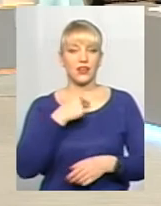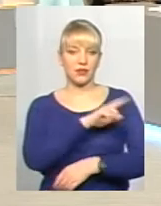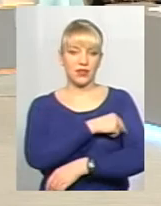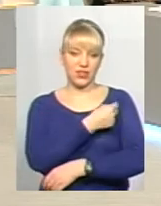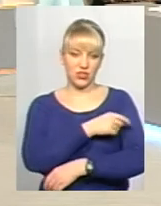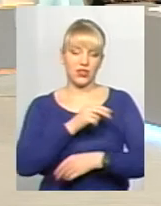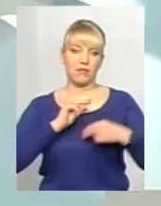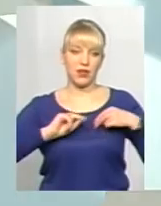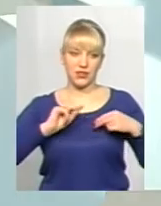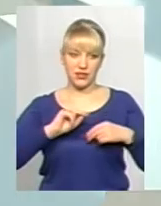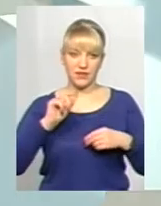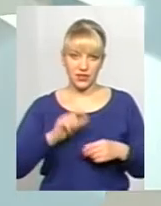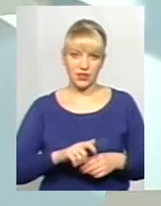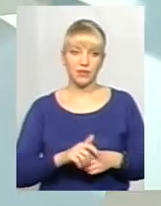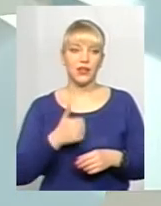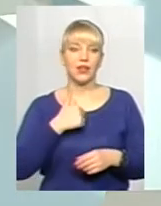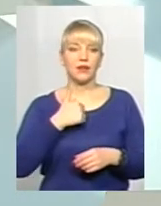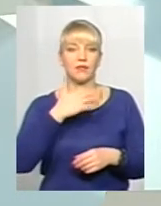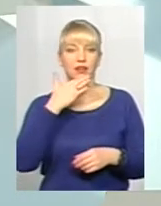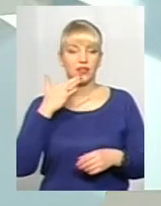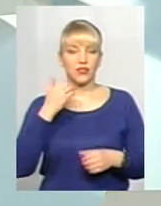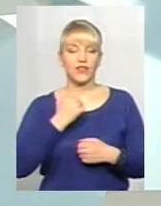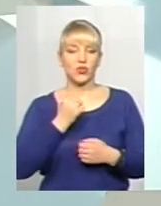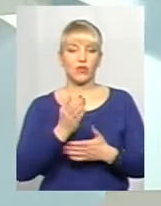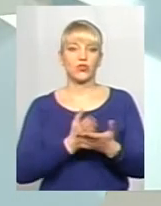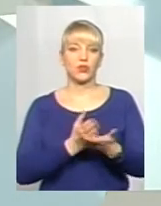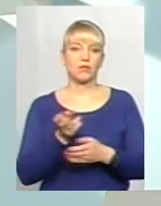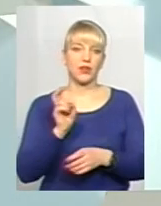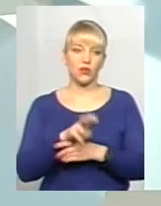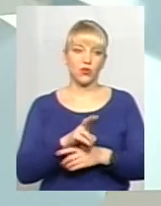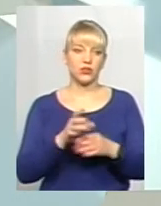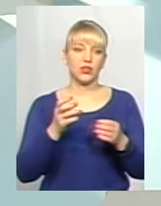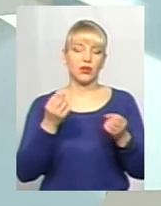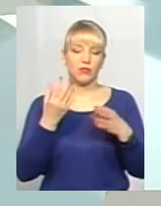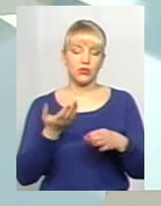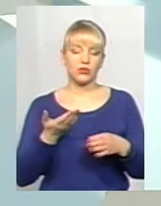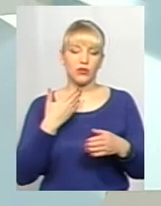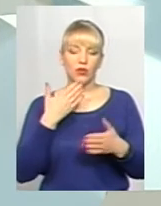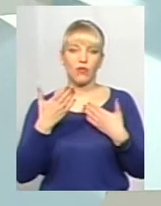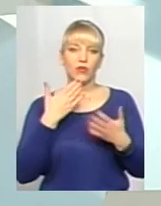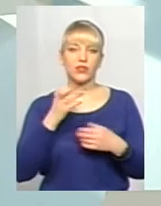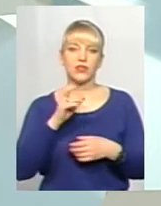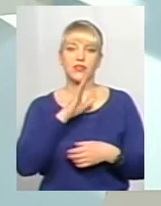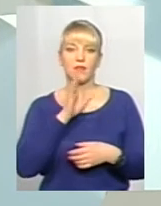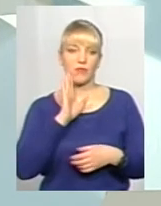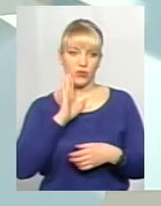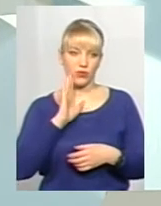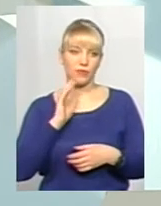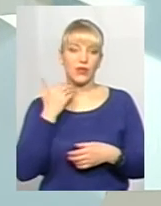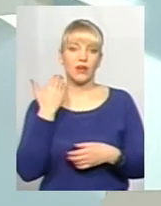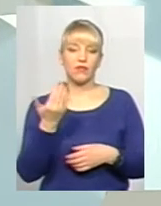працівник, багато військовослужбовців приходять просто за порадою, як до мами. Вони